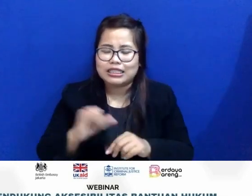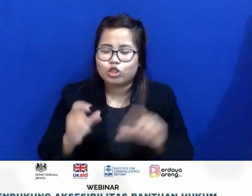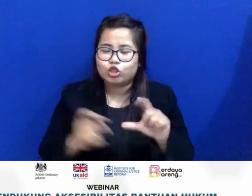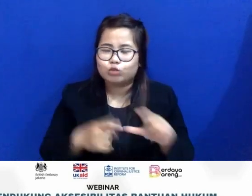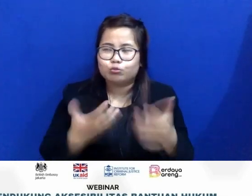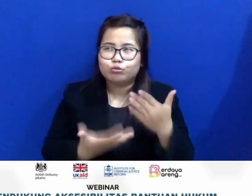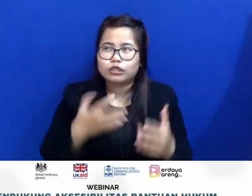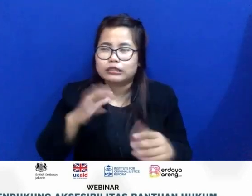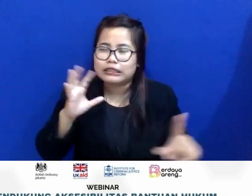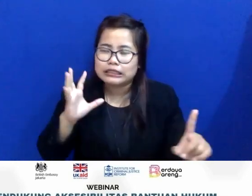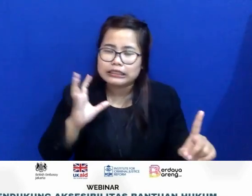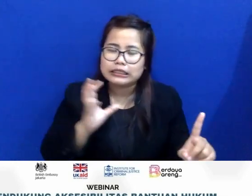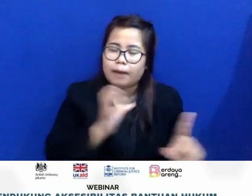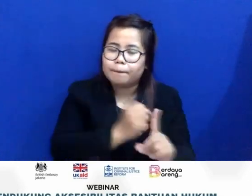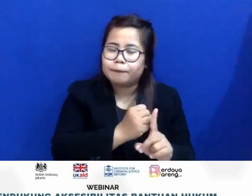mungkin bisa sampai ke